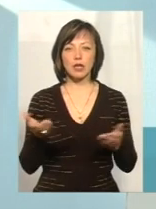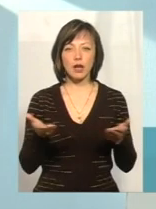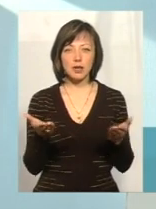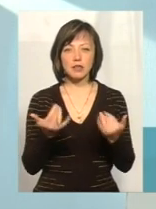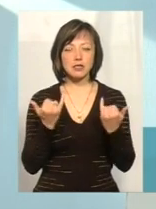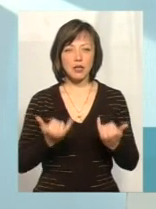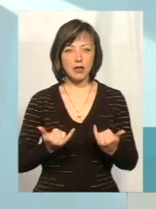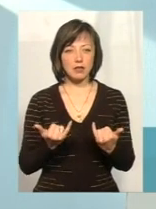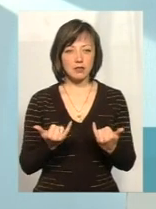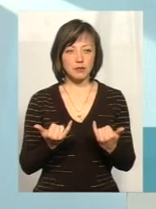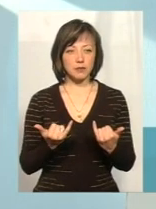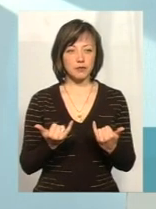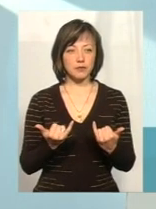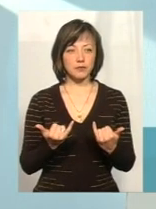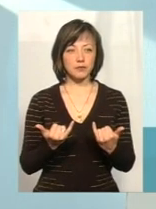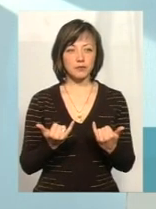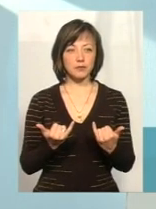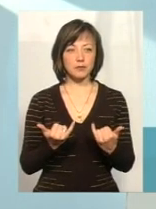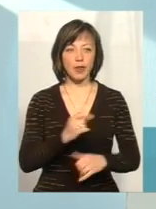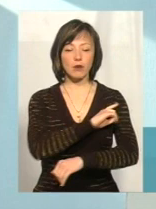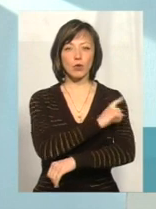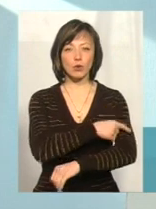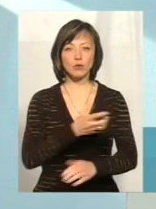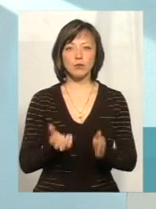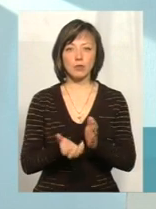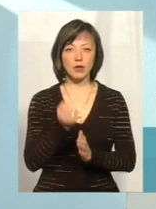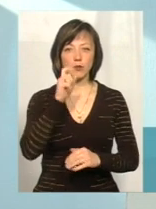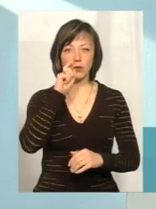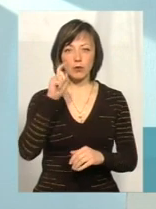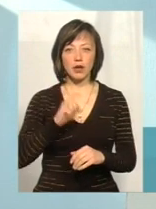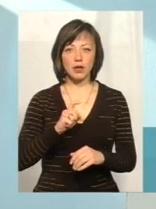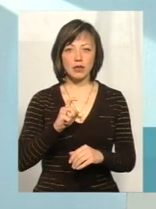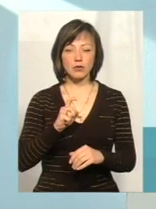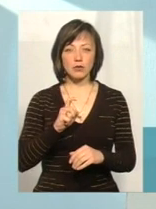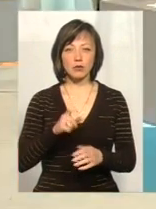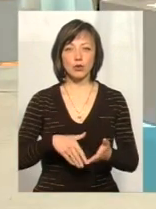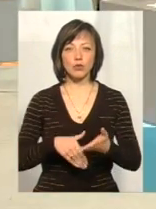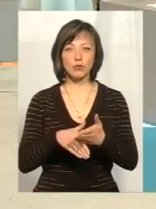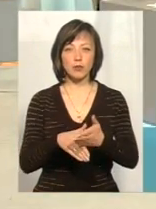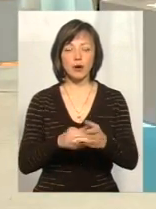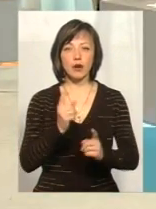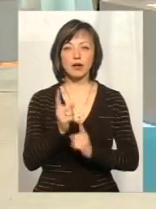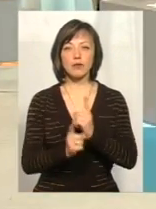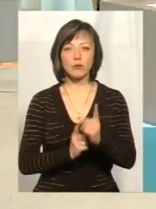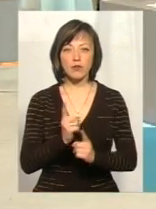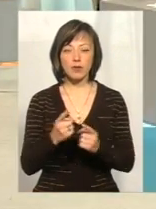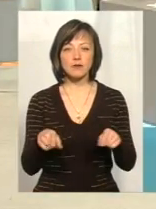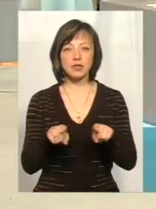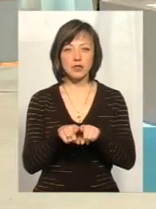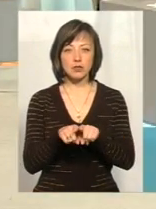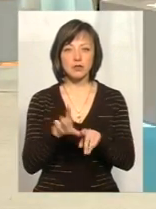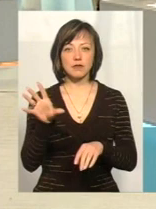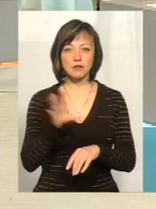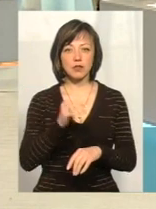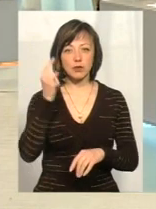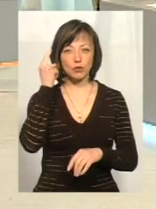зараз досить так потужно підтримують Україну, допомагають реформуватися. Все ж таки всі